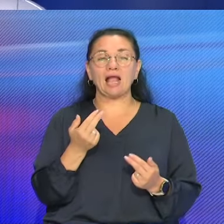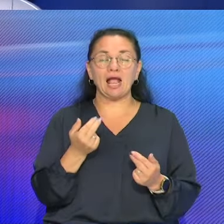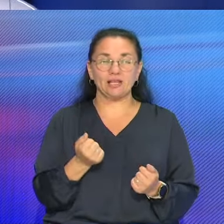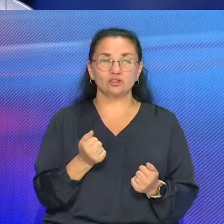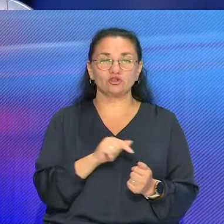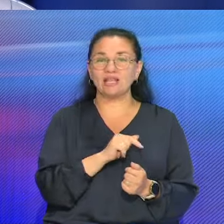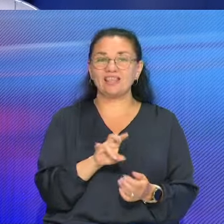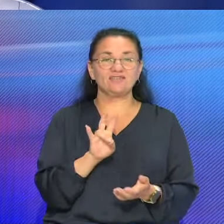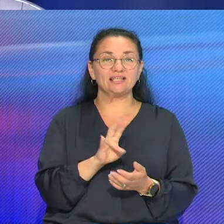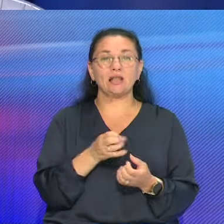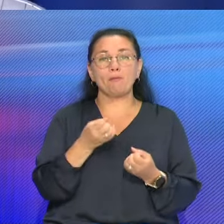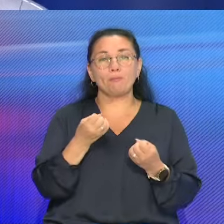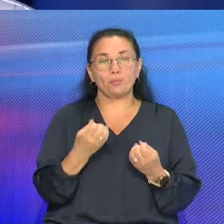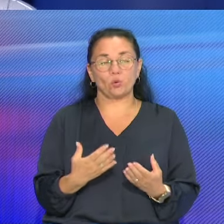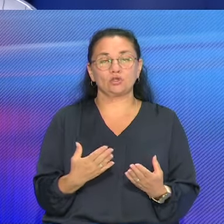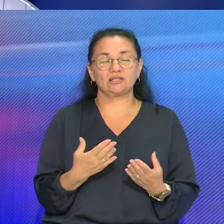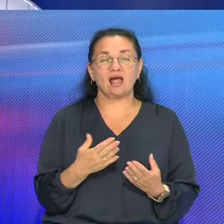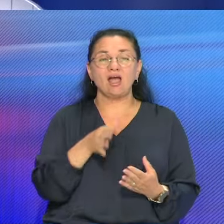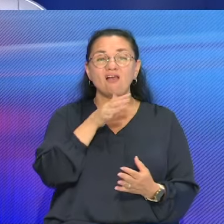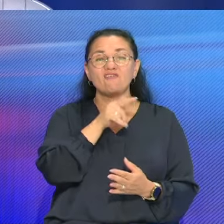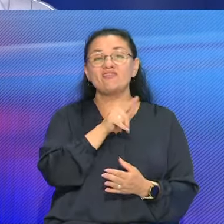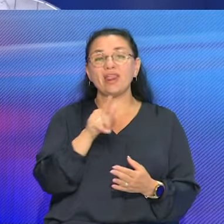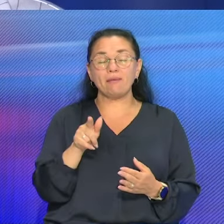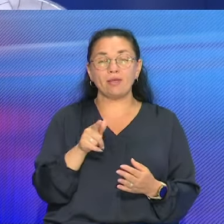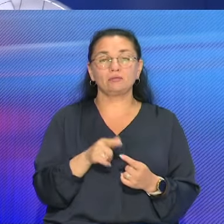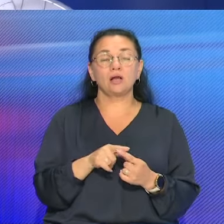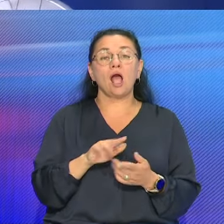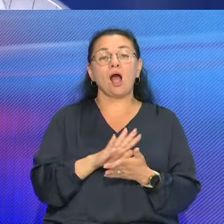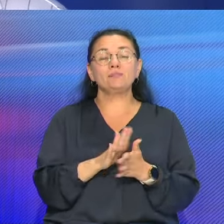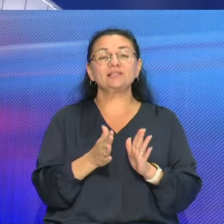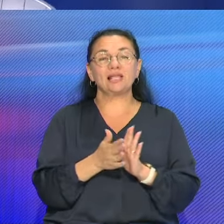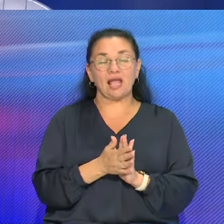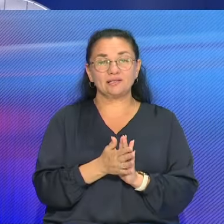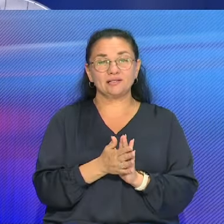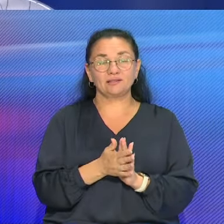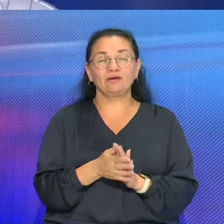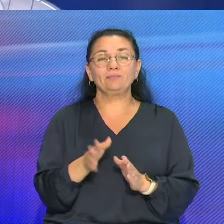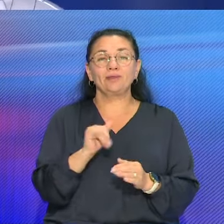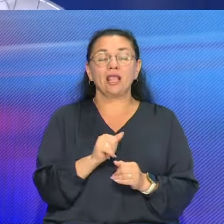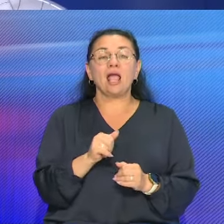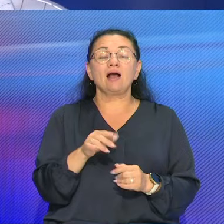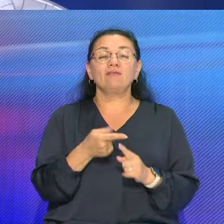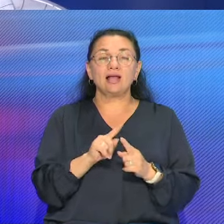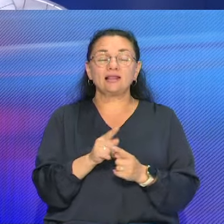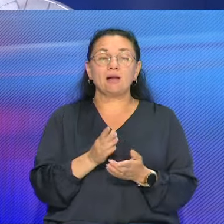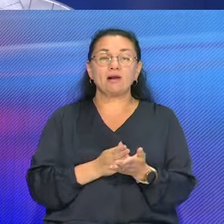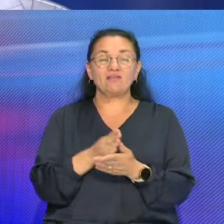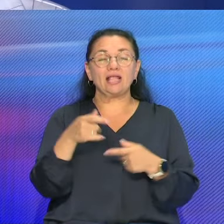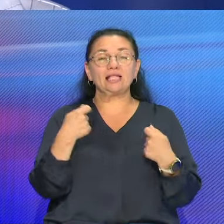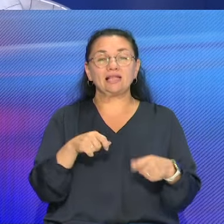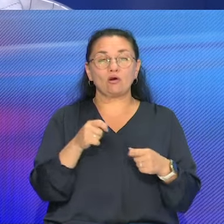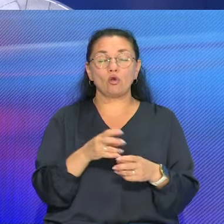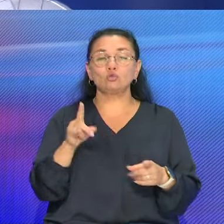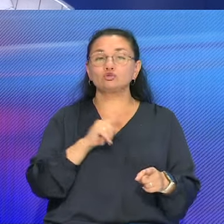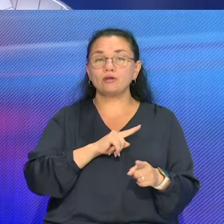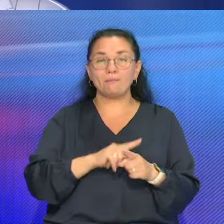просто. Время, обстоятельства бросают свои вызовы. И отрасли нужно очень динамично реагировать на все